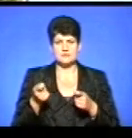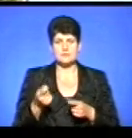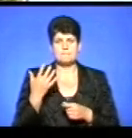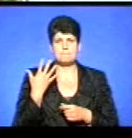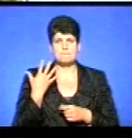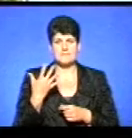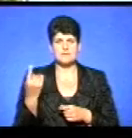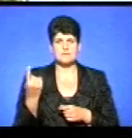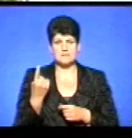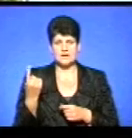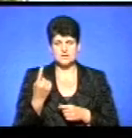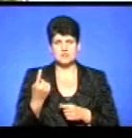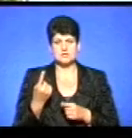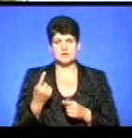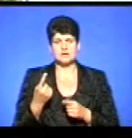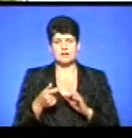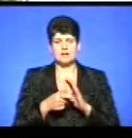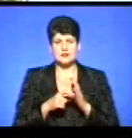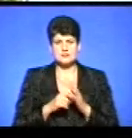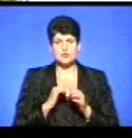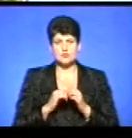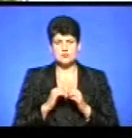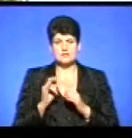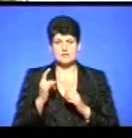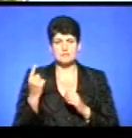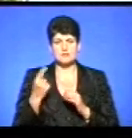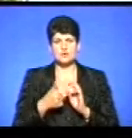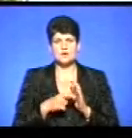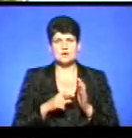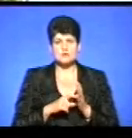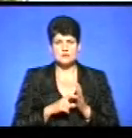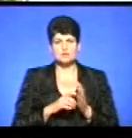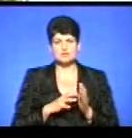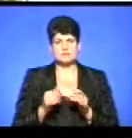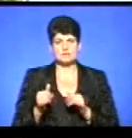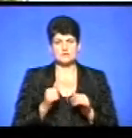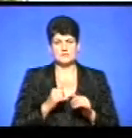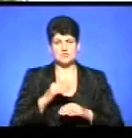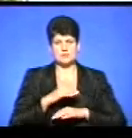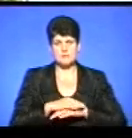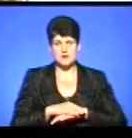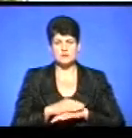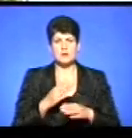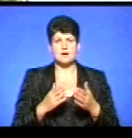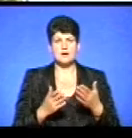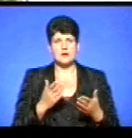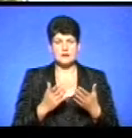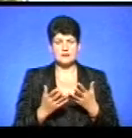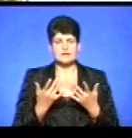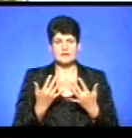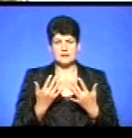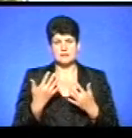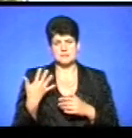перших класів. І кожен учень першого класу були забезпечені партами. Але декілька 50